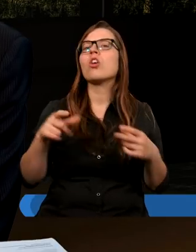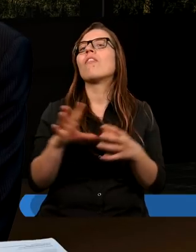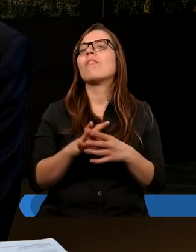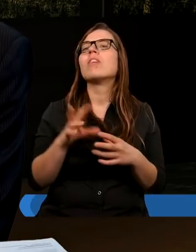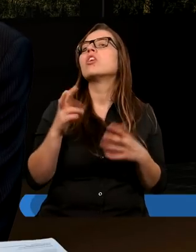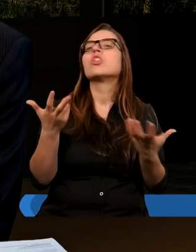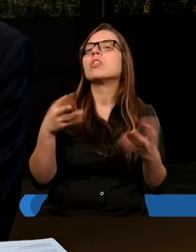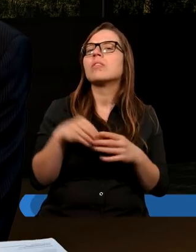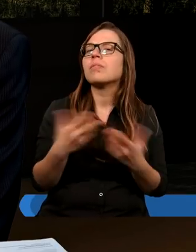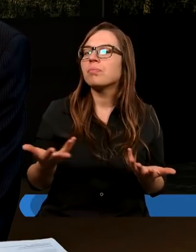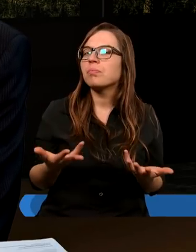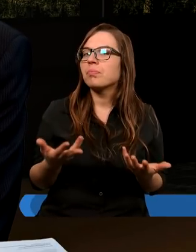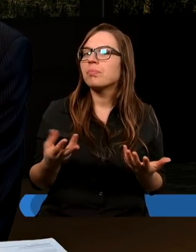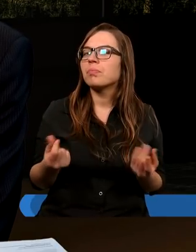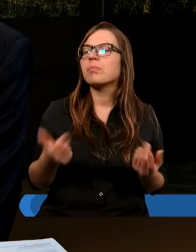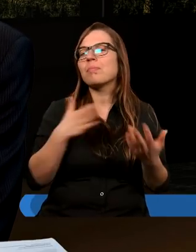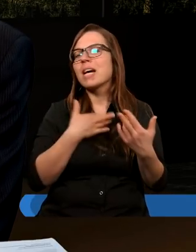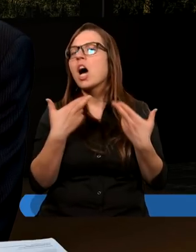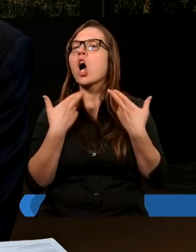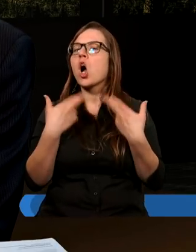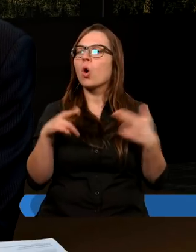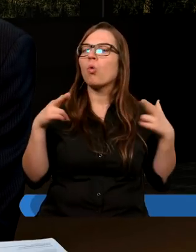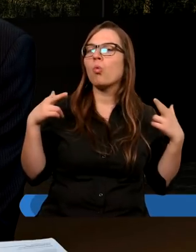czym? No bo ludzie mają różne,